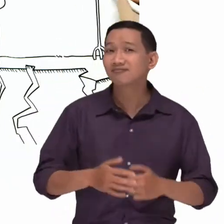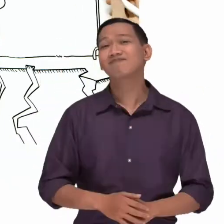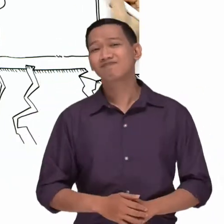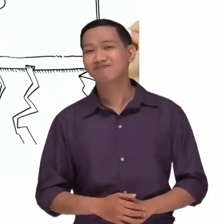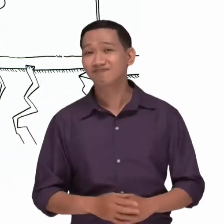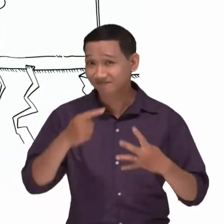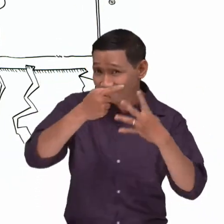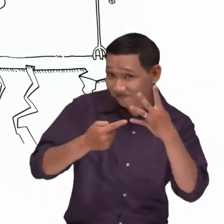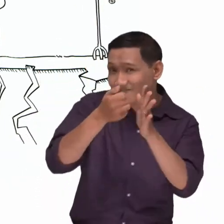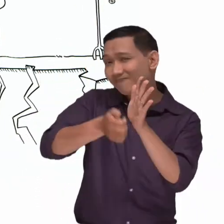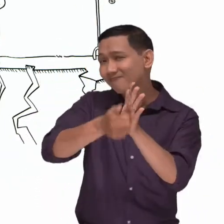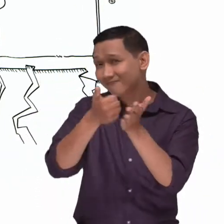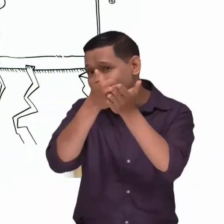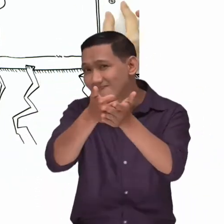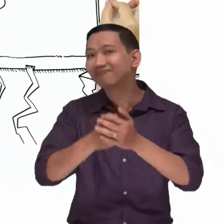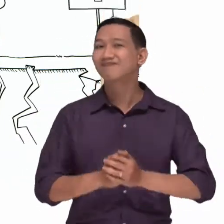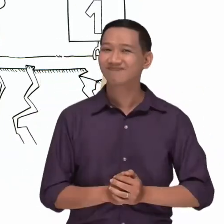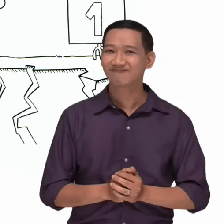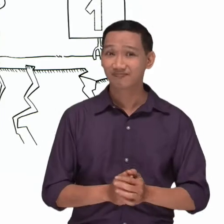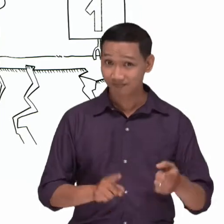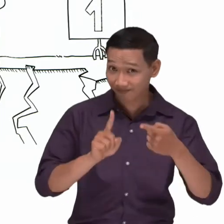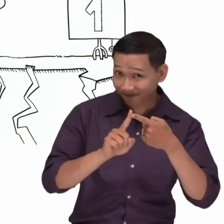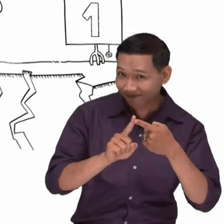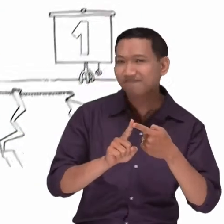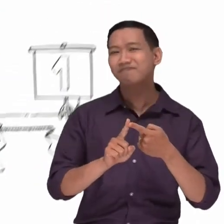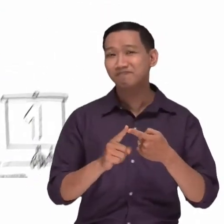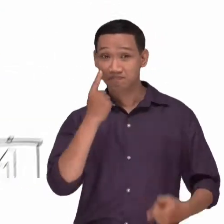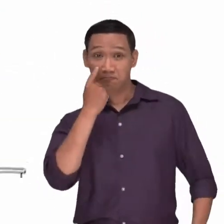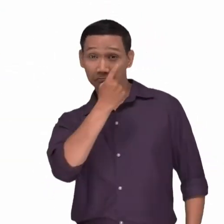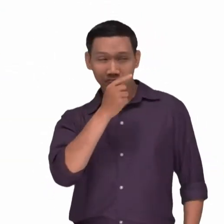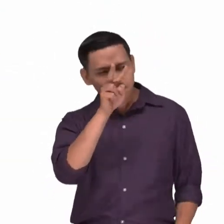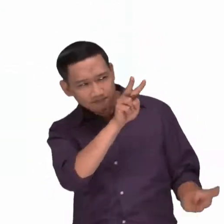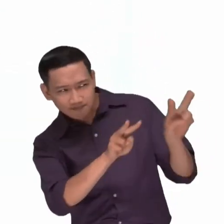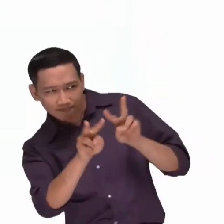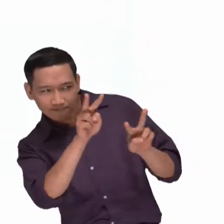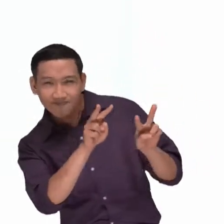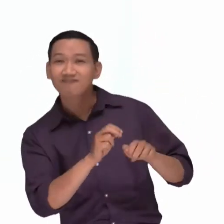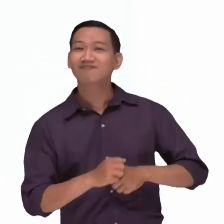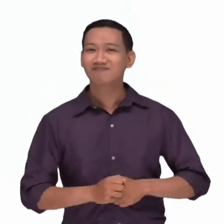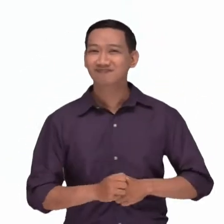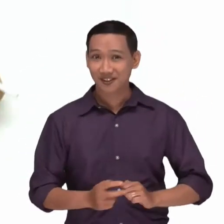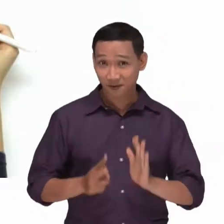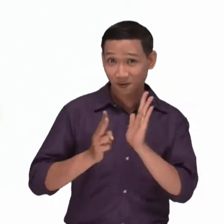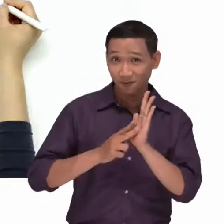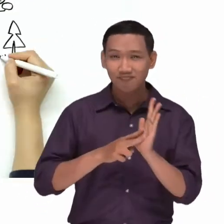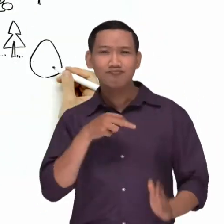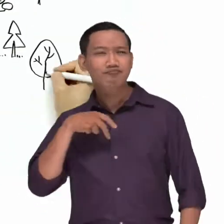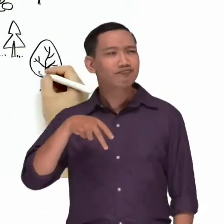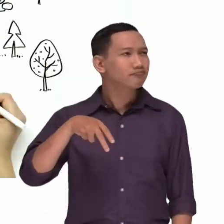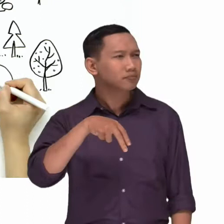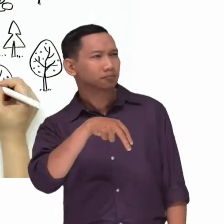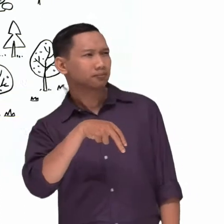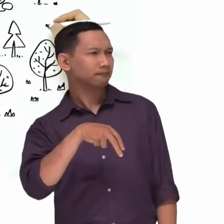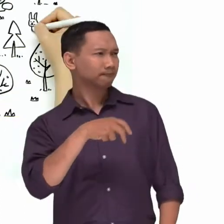Sau đây là 4 bước bạn có thể làm Bước 1 Hãy đề phòng những mối nguy hiểm về đạo đức Và nhận ra bất cứ hoàn